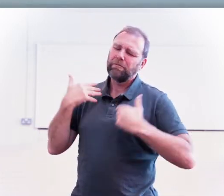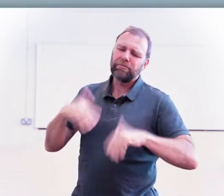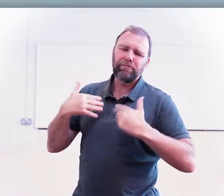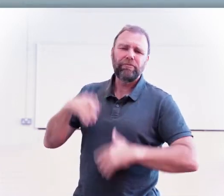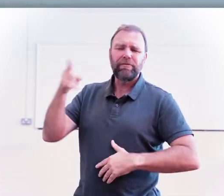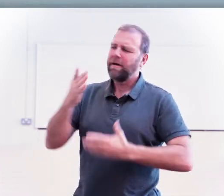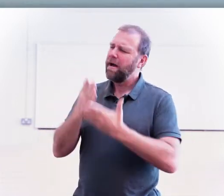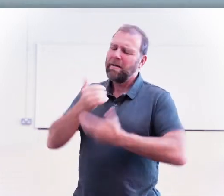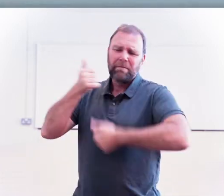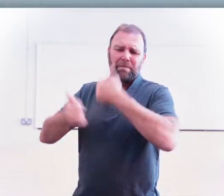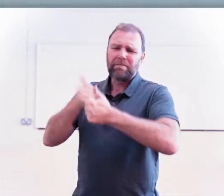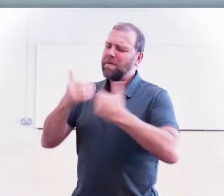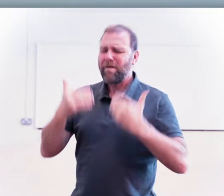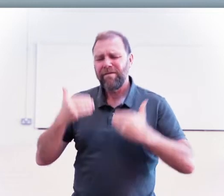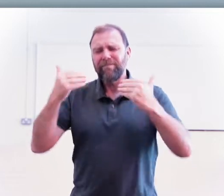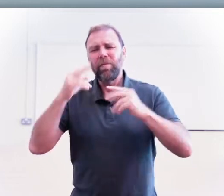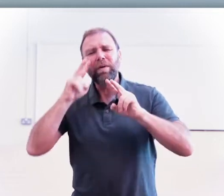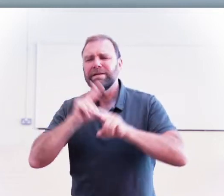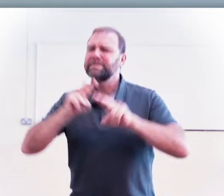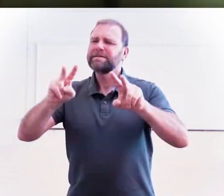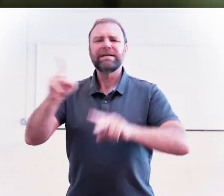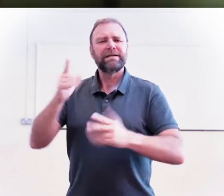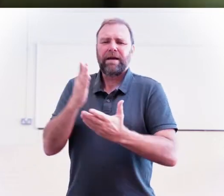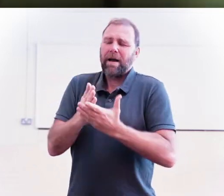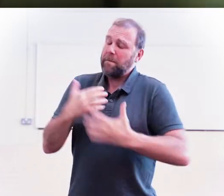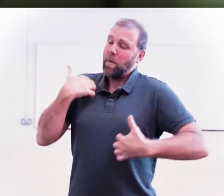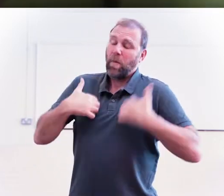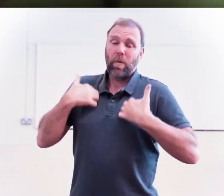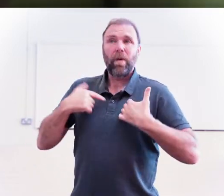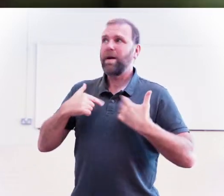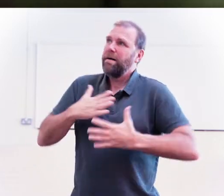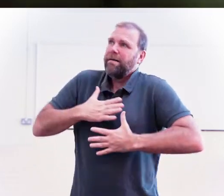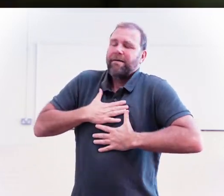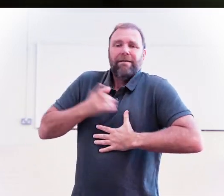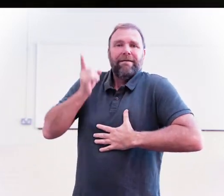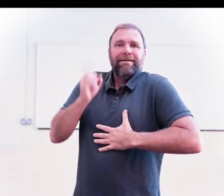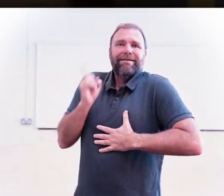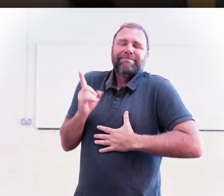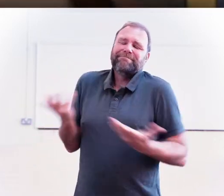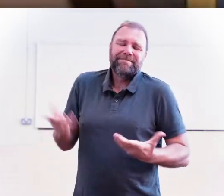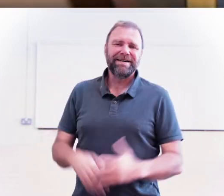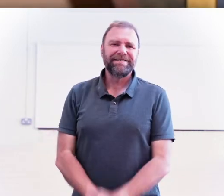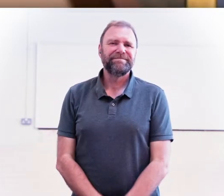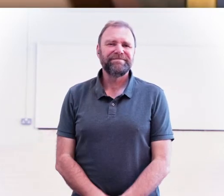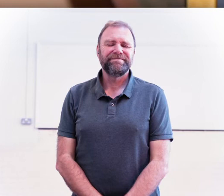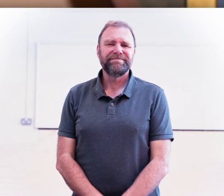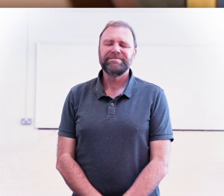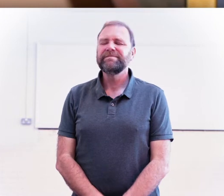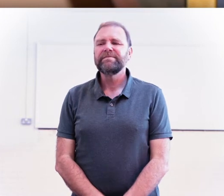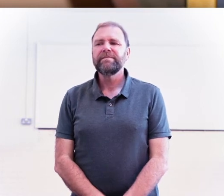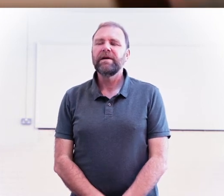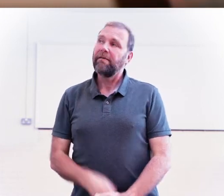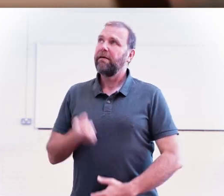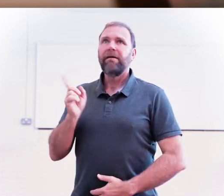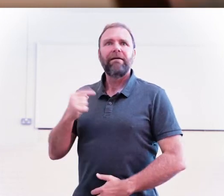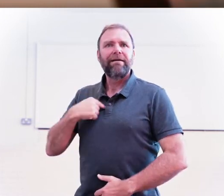gwmni bleingar, mae nhw'n gwmni sydd yn agored i bob o weitho efo nhw a dwi'n ddynnu ar nhw. Mae nhw'n gwmni yn